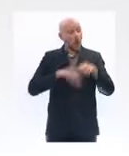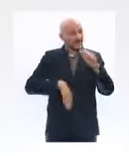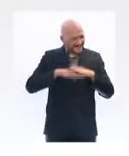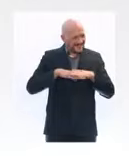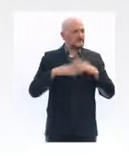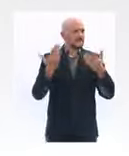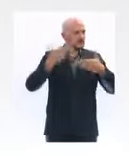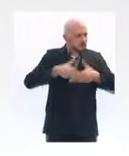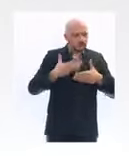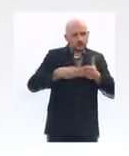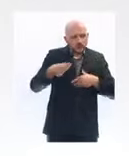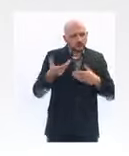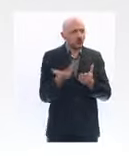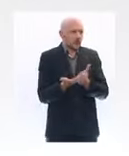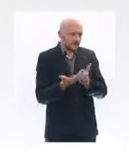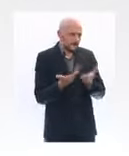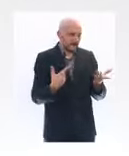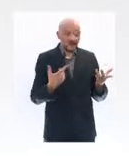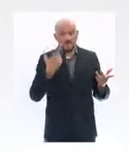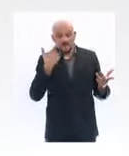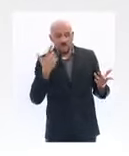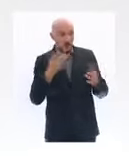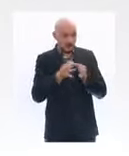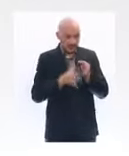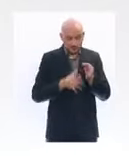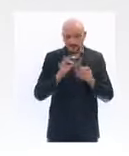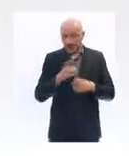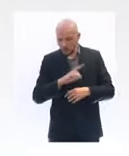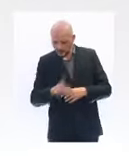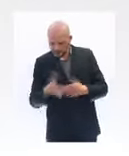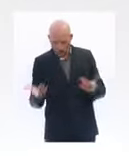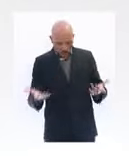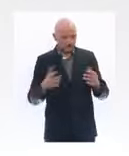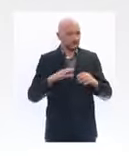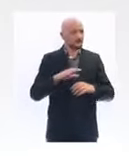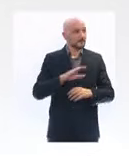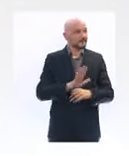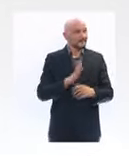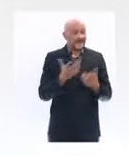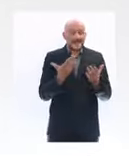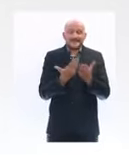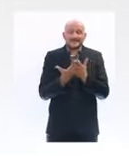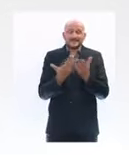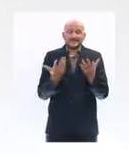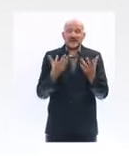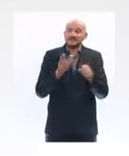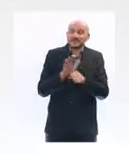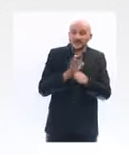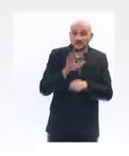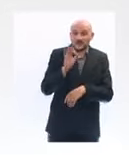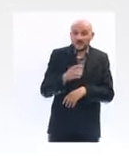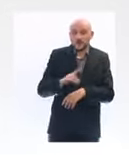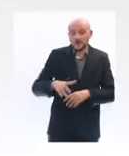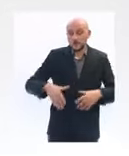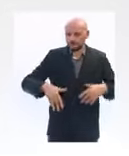l'action déterminée des pouvoirs publics pour freiner ce virus. Donc, on verra si ça suffit ou non. Ce qui est sûr, c'est que